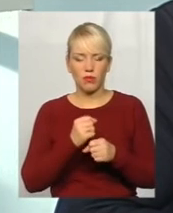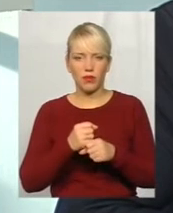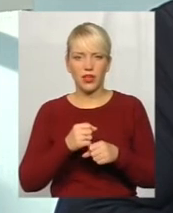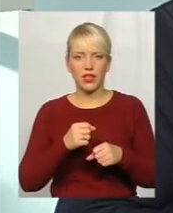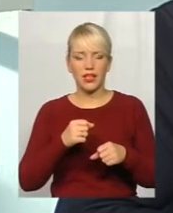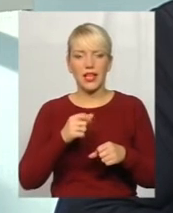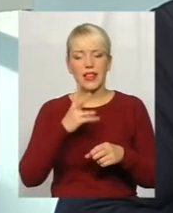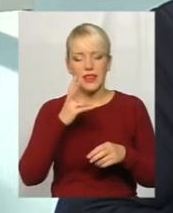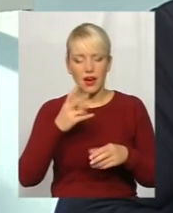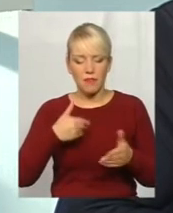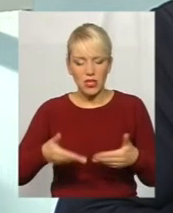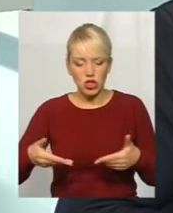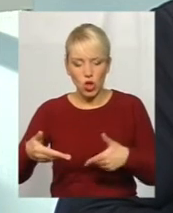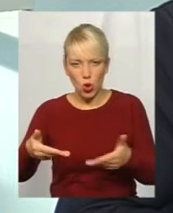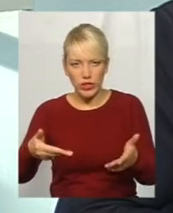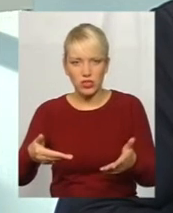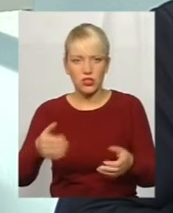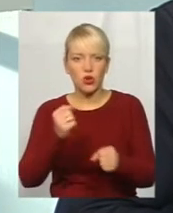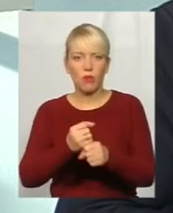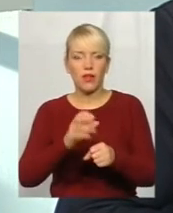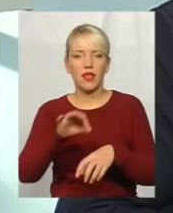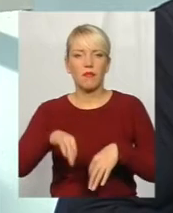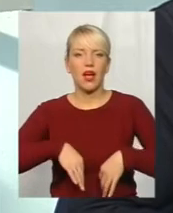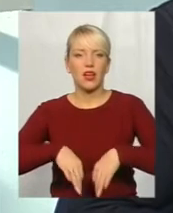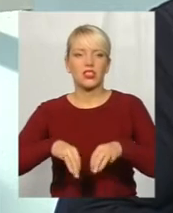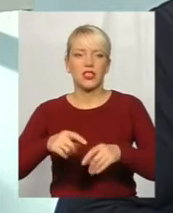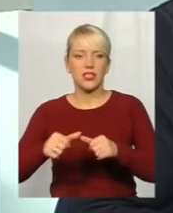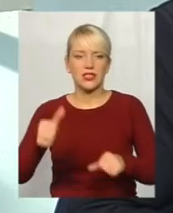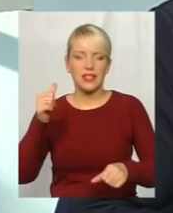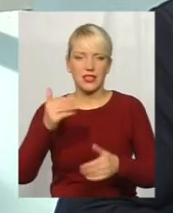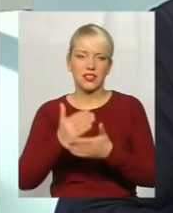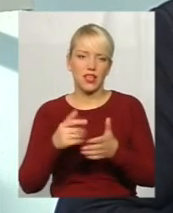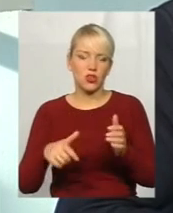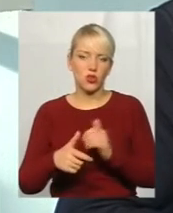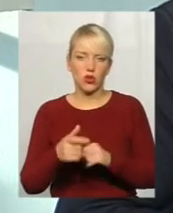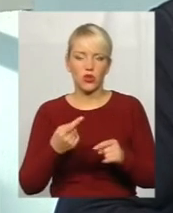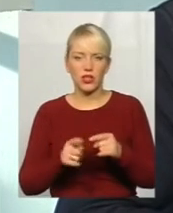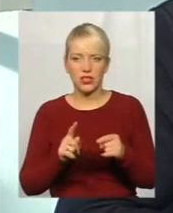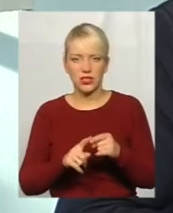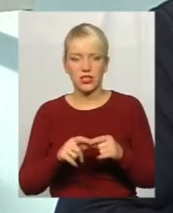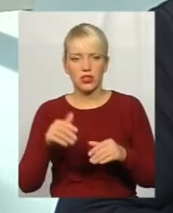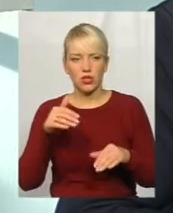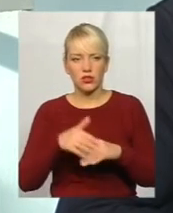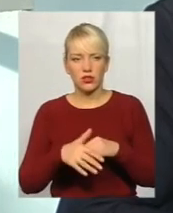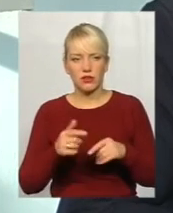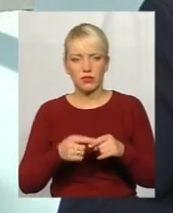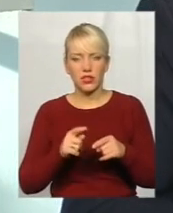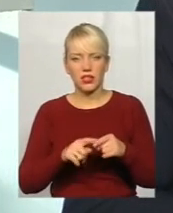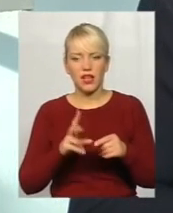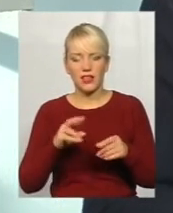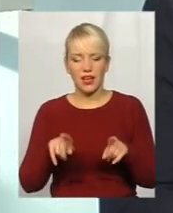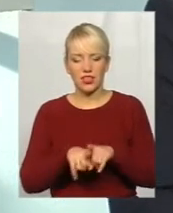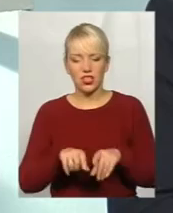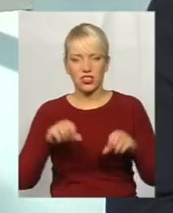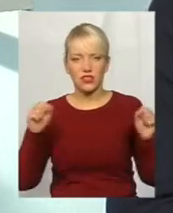Хоча, зазі є дорога. Розумієте? І також, здійснюєте такі швидкості